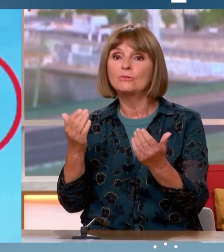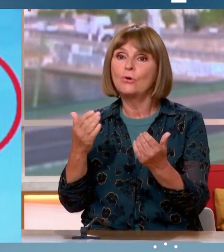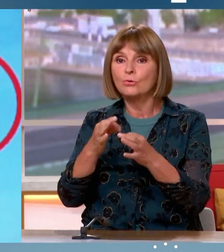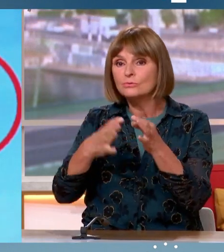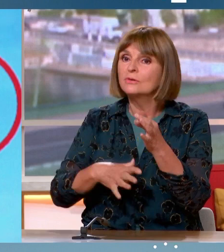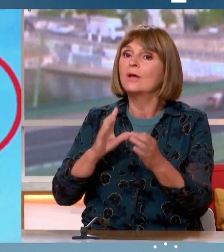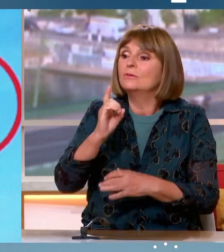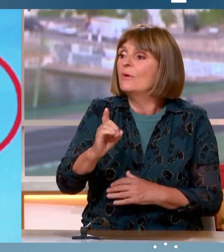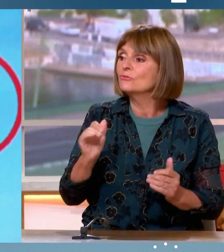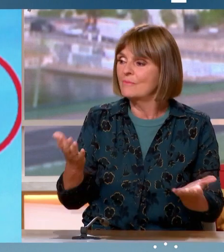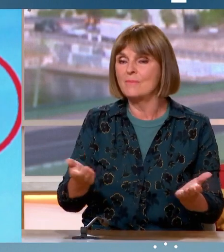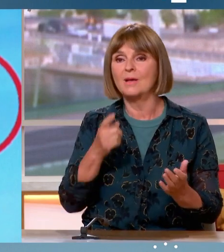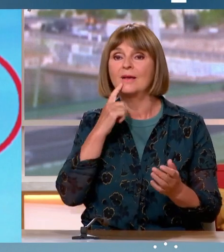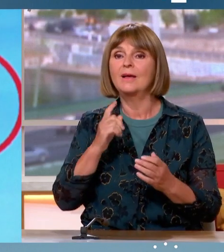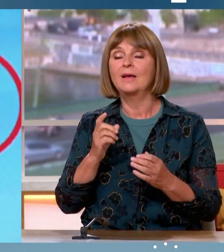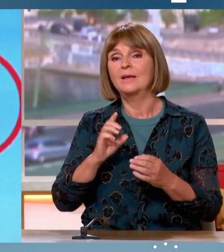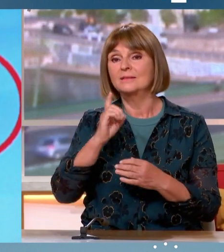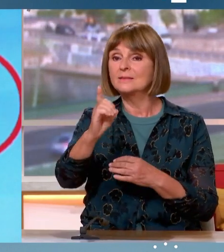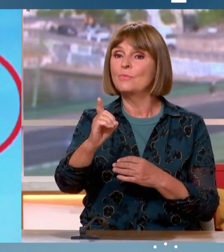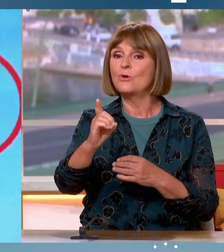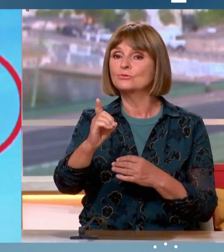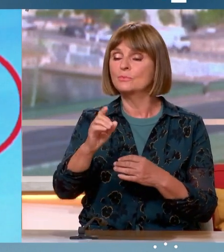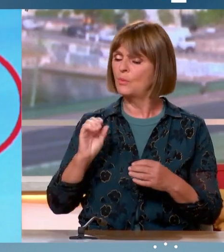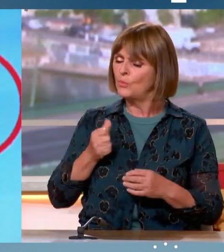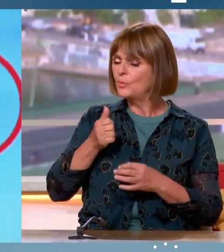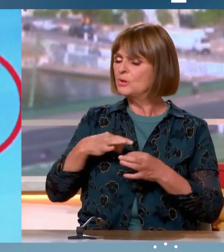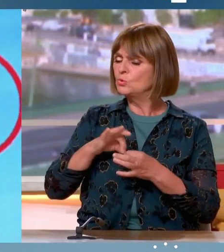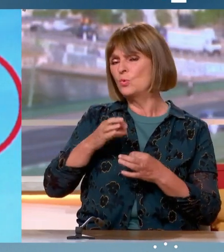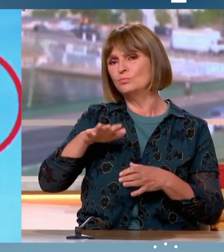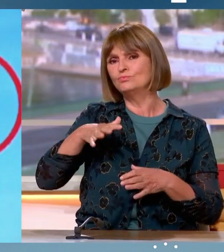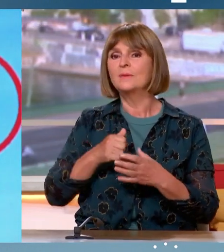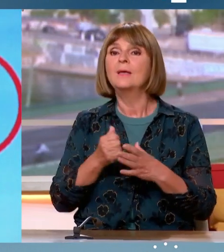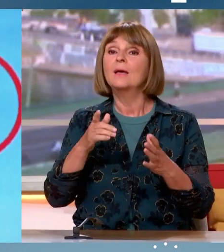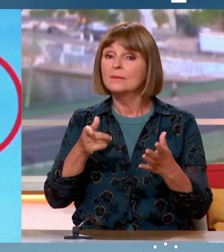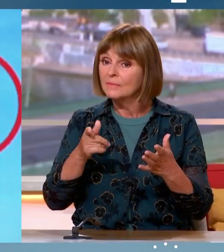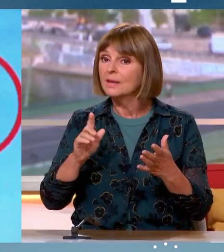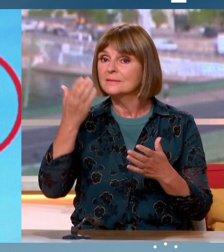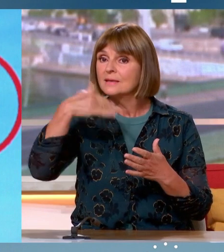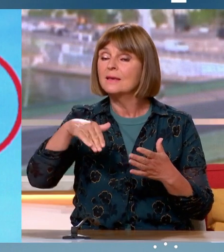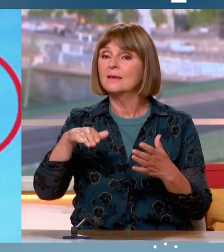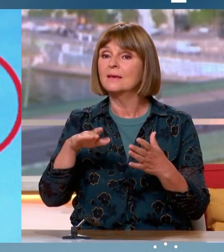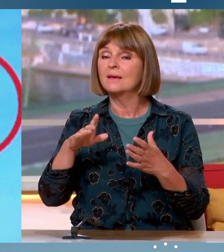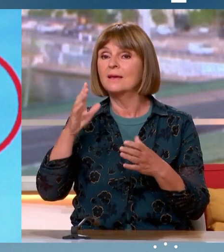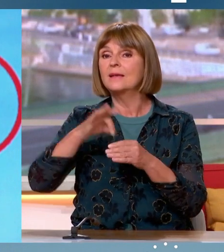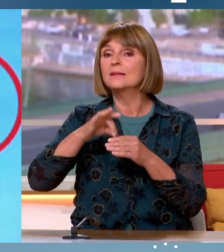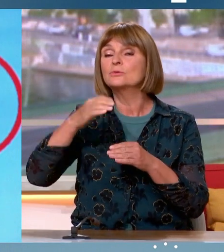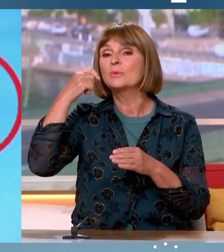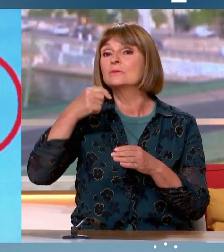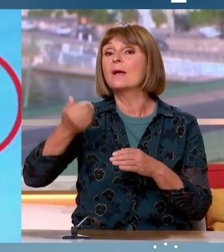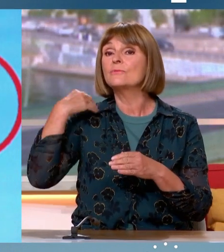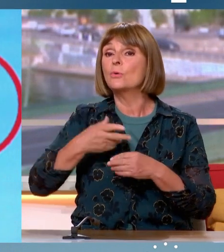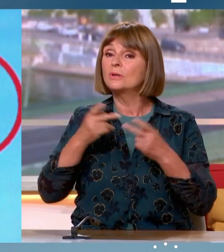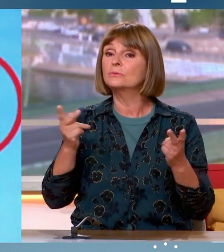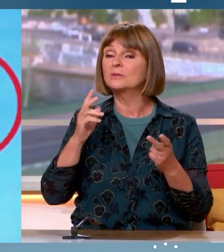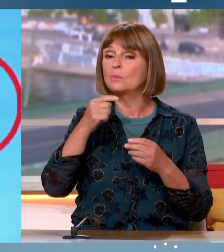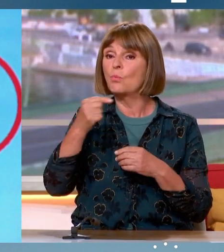La fin du match s sifflé dimanche aux alentours de… Mais le premier tour n'a pas été très bon. Oui, savez, à la présidentielle, on annonçait moins 4 points au premier tour pour le